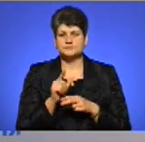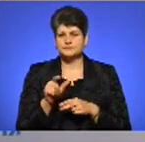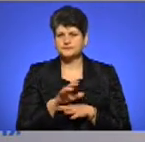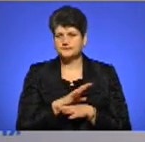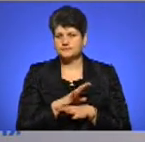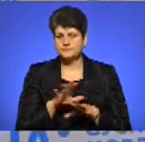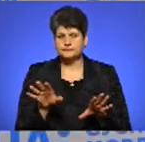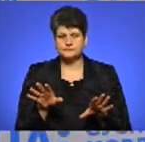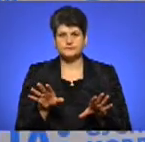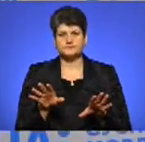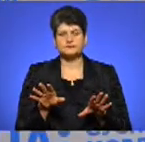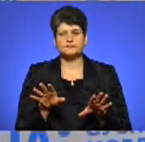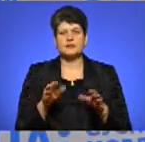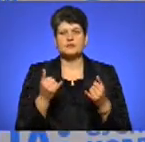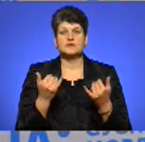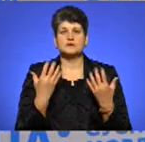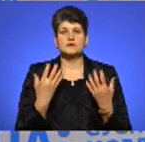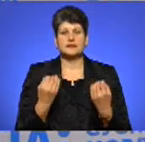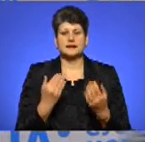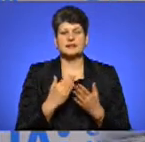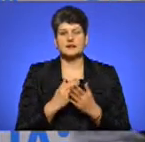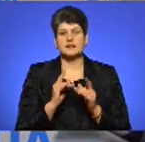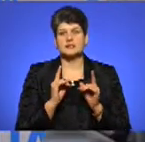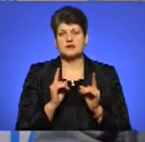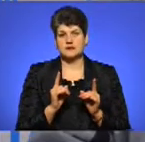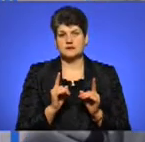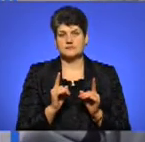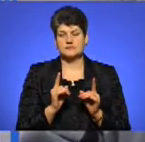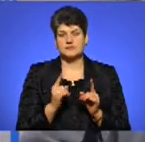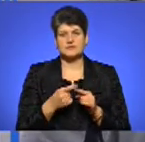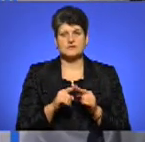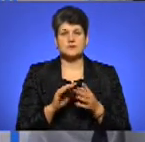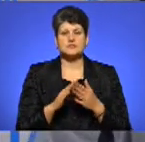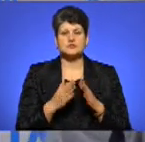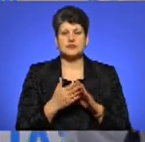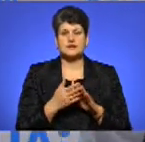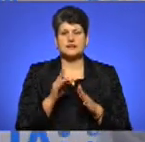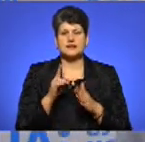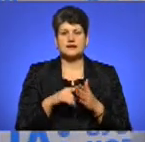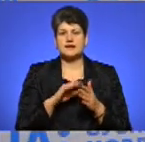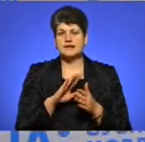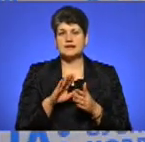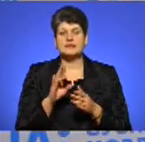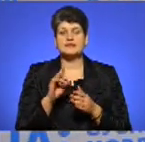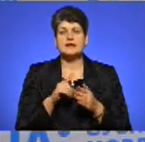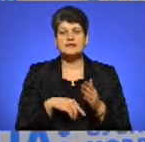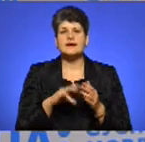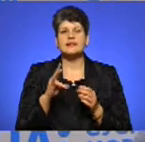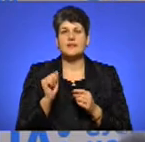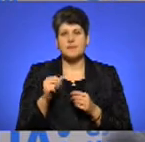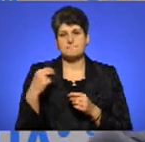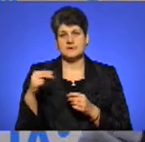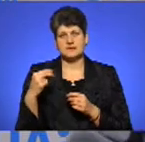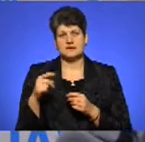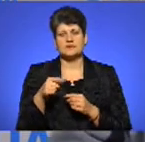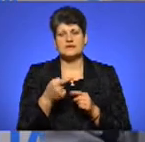дискомфортні умови. На сьогоднішній день є тільки, в даній ситуації є надія не президента. Тобто, він в цей період,